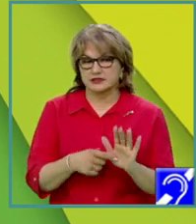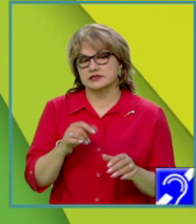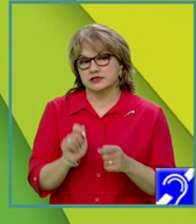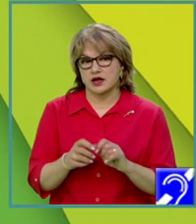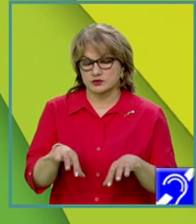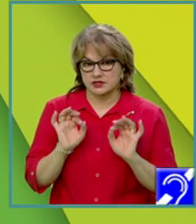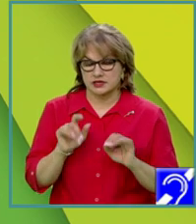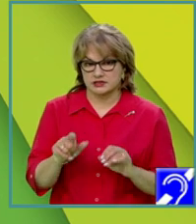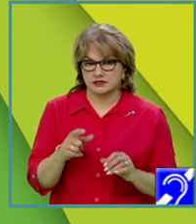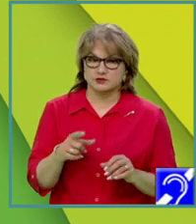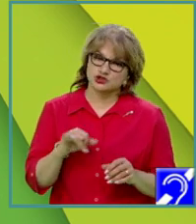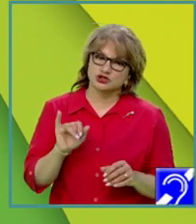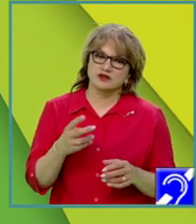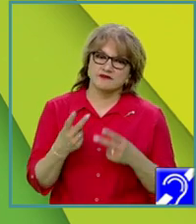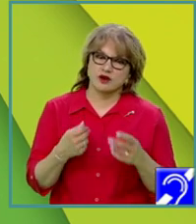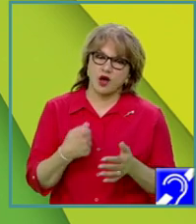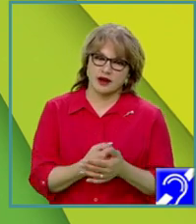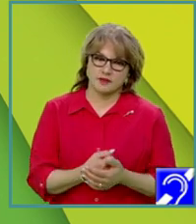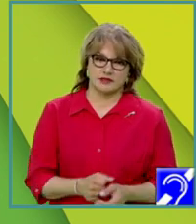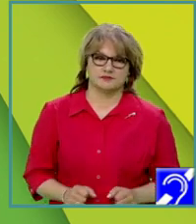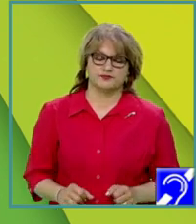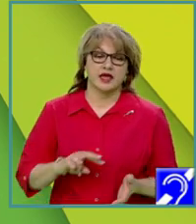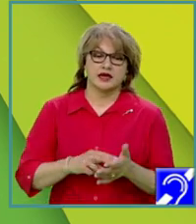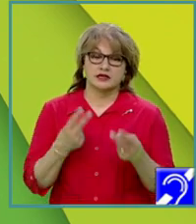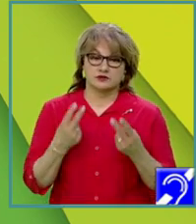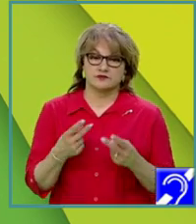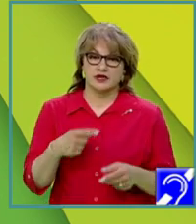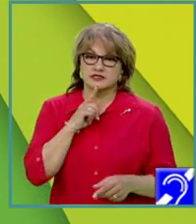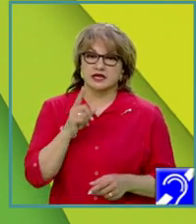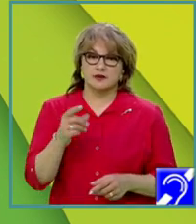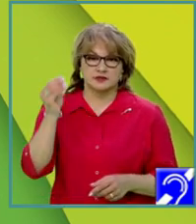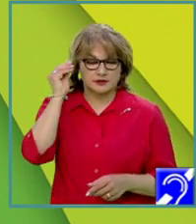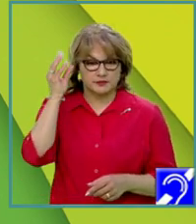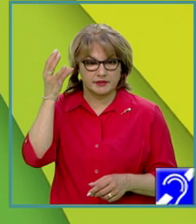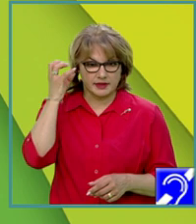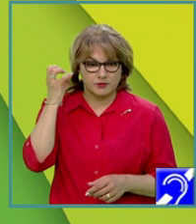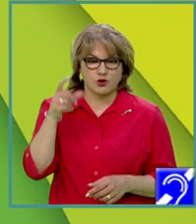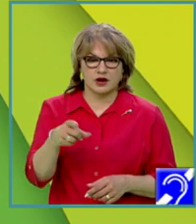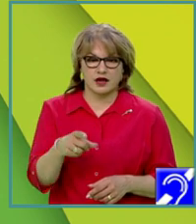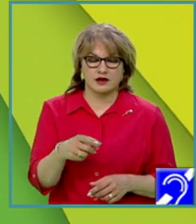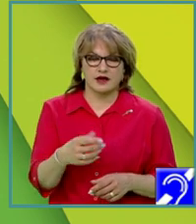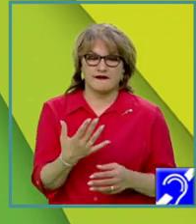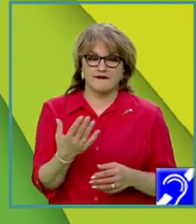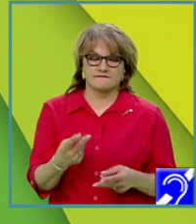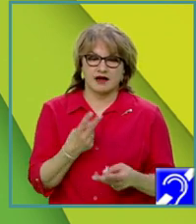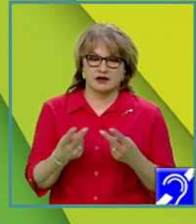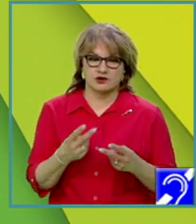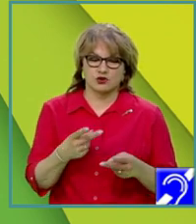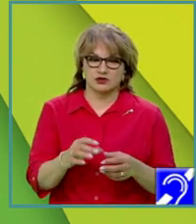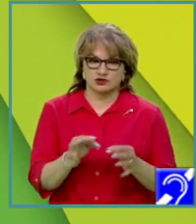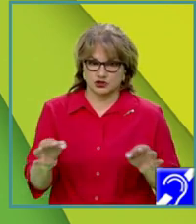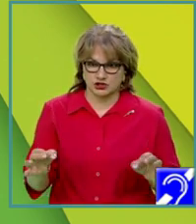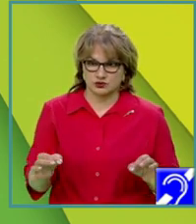valorilor maximă. Rezolvarea eficientă presupune memorarea valorilor șirului tot într-un tablou unidimensional,